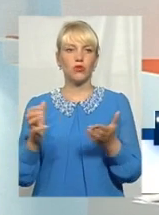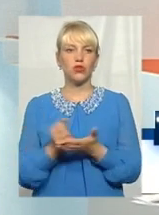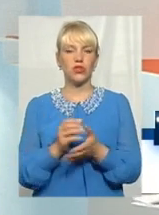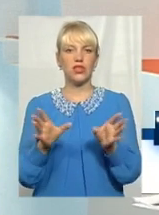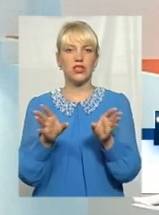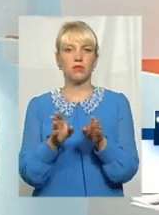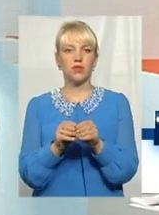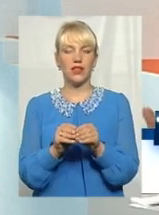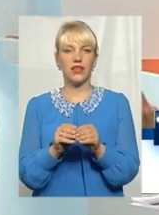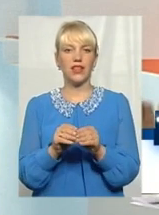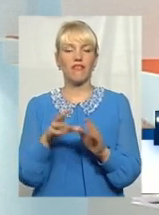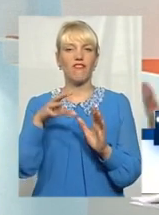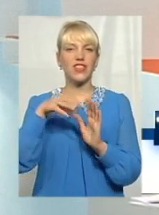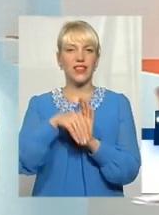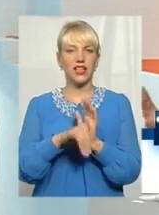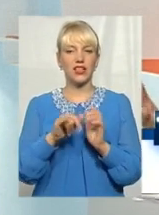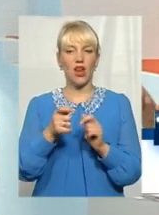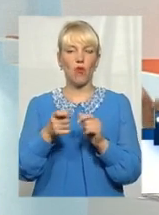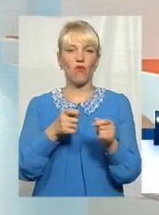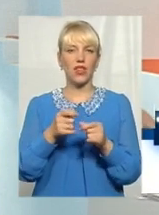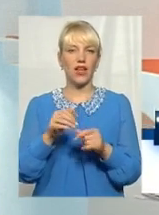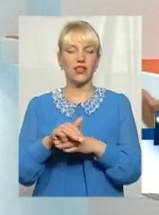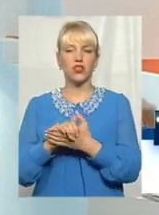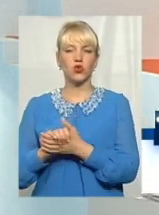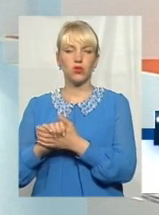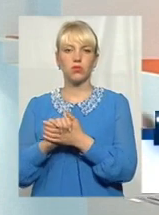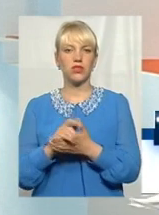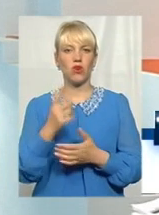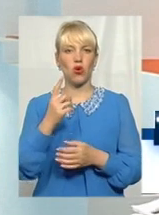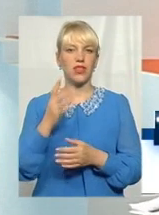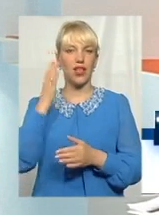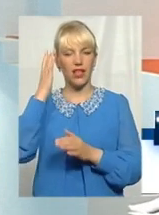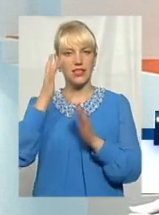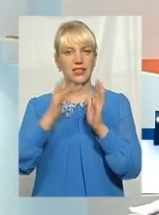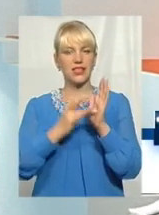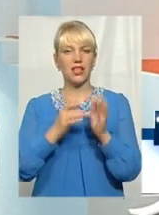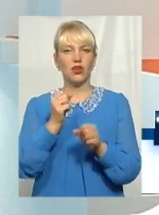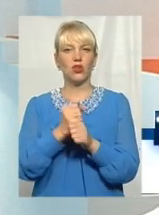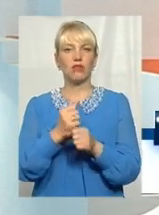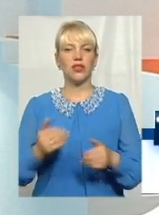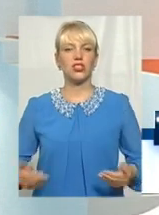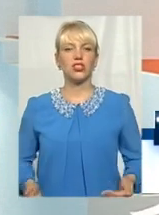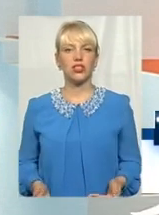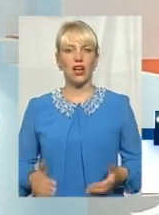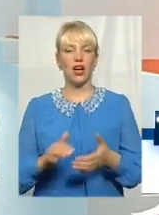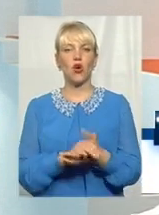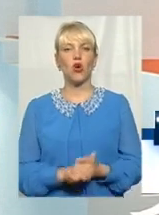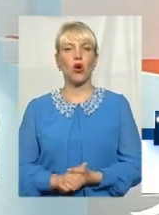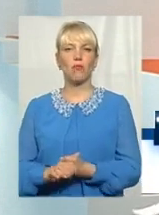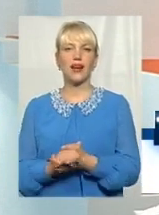цілей. А у влади і у суспільства одна єдина ціль – робити життя громади